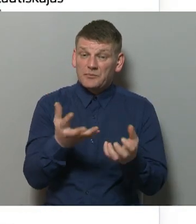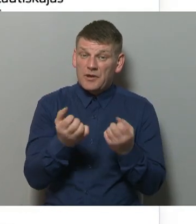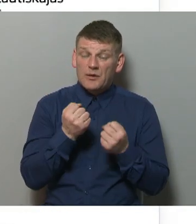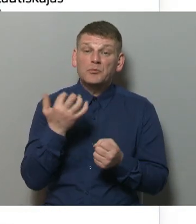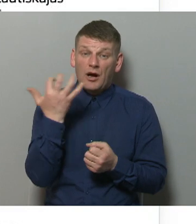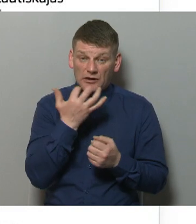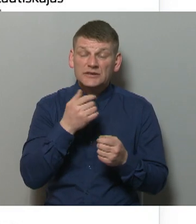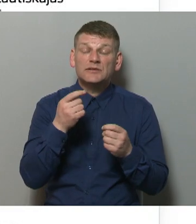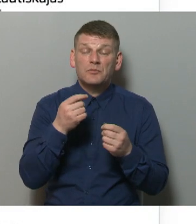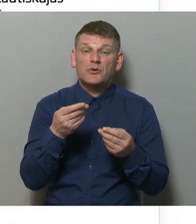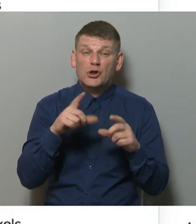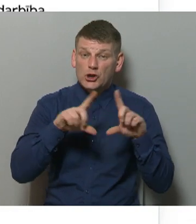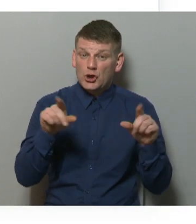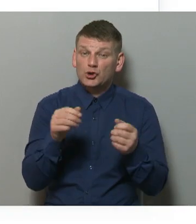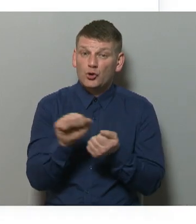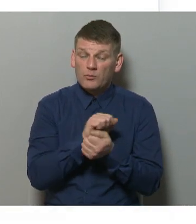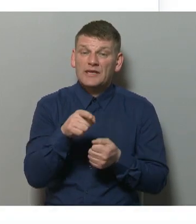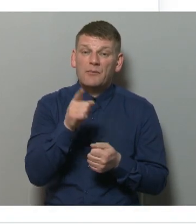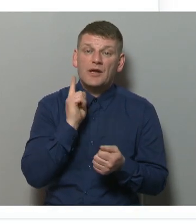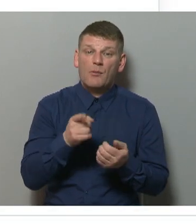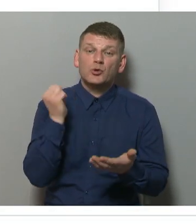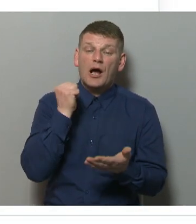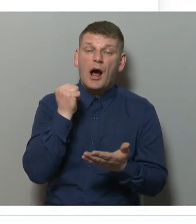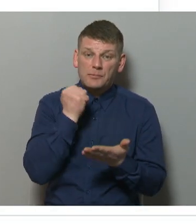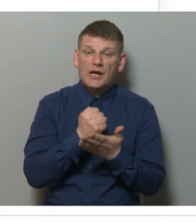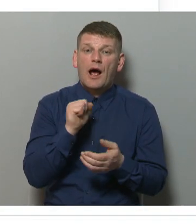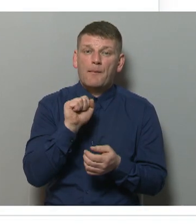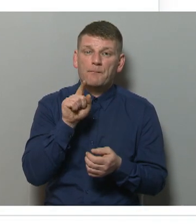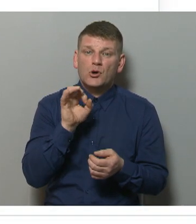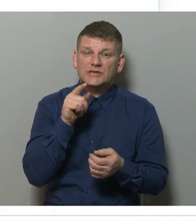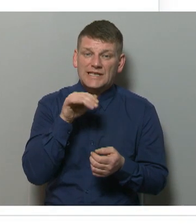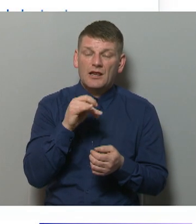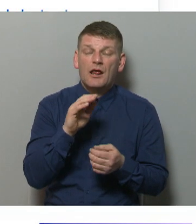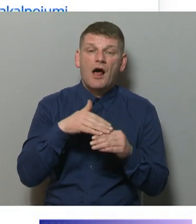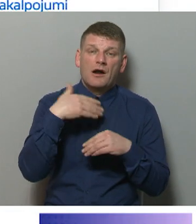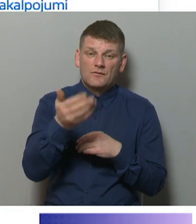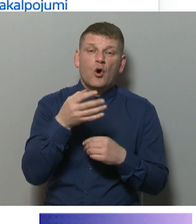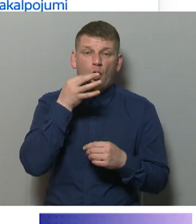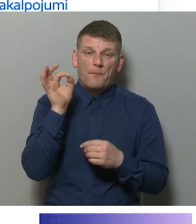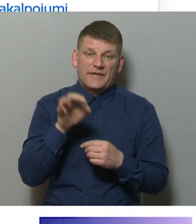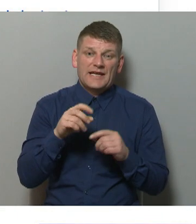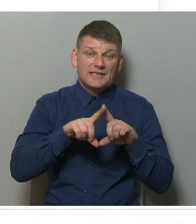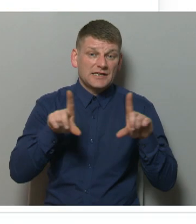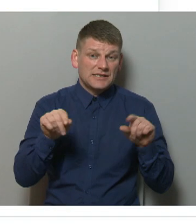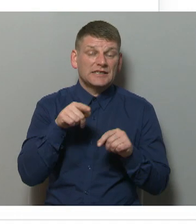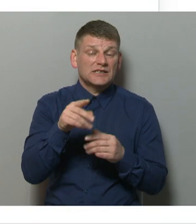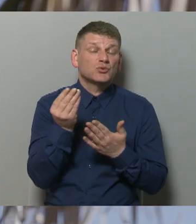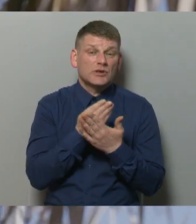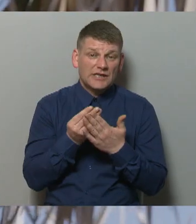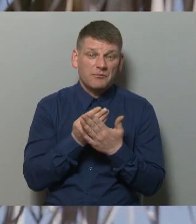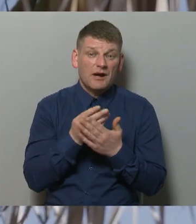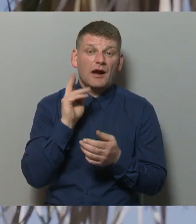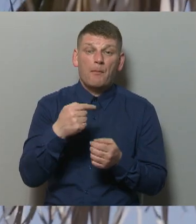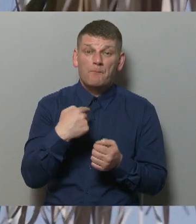ārvalsts iestāžus dokumentus, tiem ir jābūt apstiprinātiem ar apostille ārvalsts kompetentajās iestādēs tāda tas nozīme,